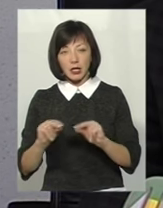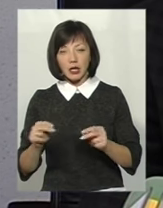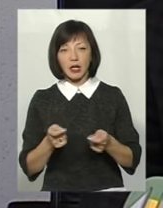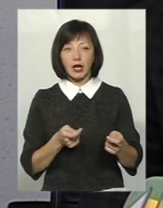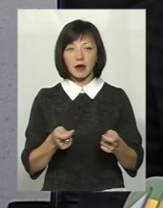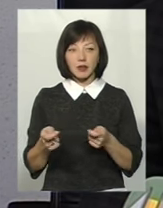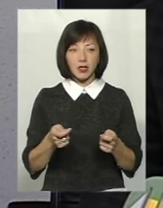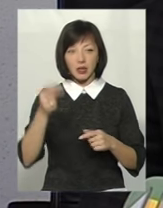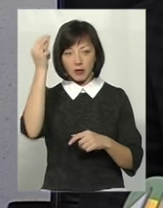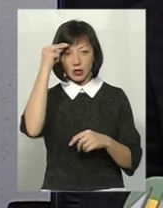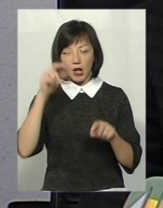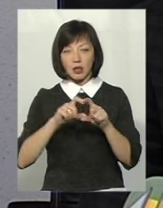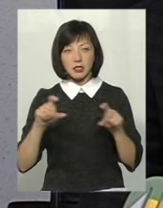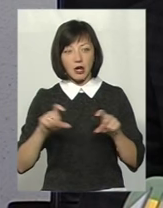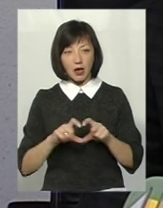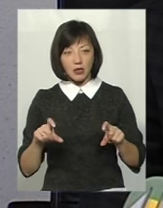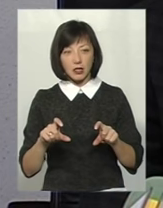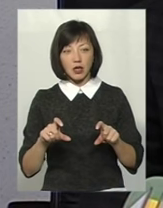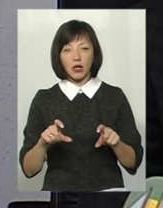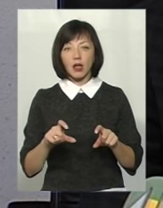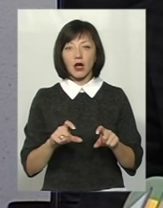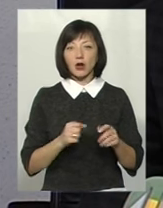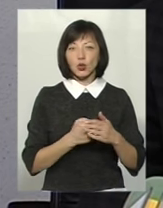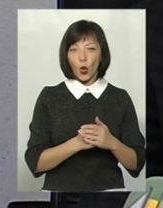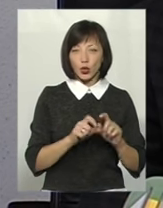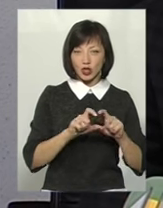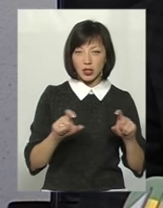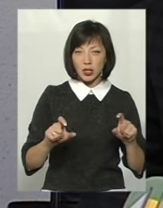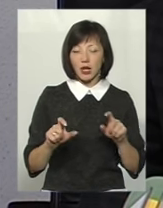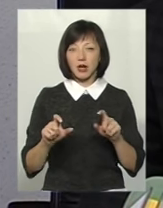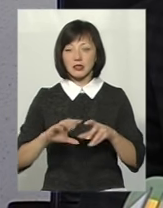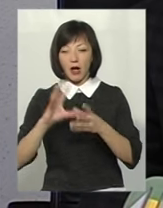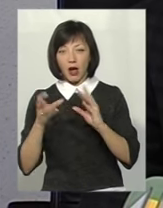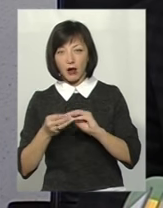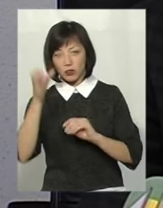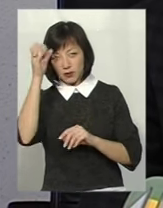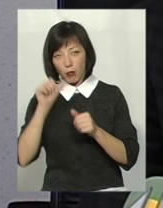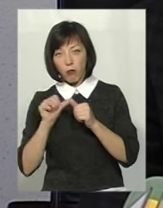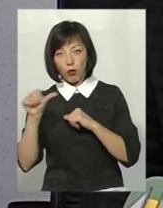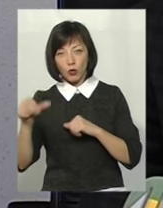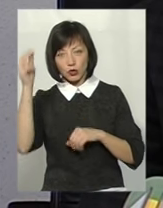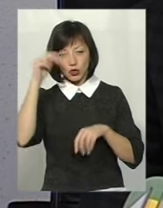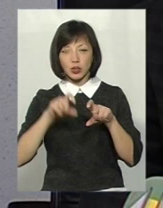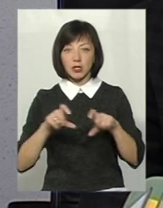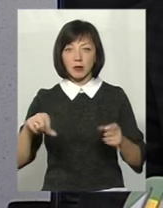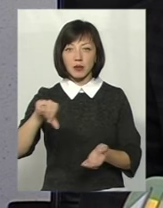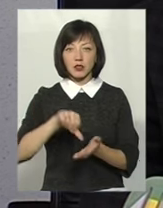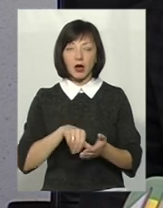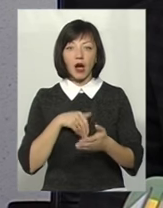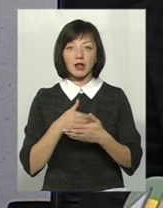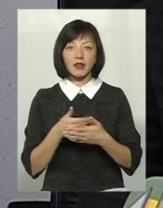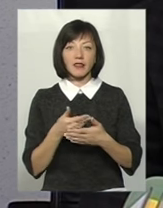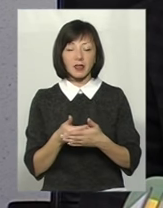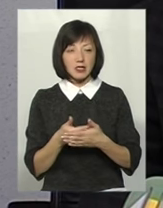керівники навчальних закладів, дошкілля, загального освіта, позашкілля, де були присутні громадські